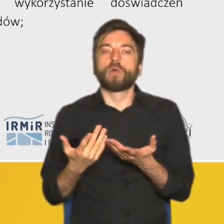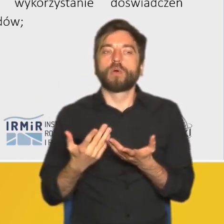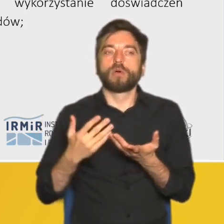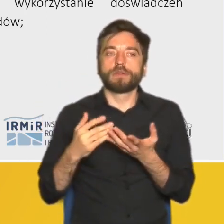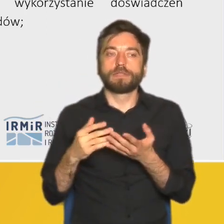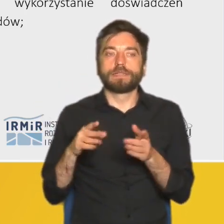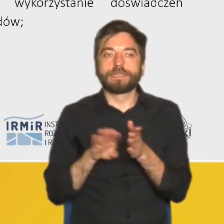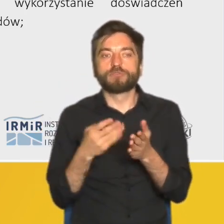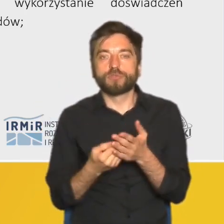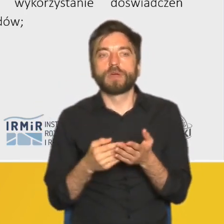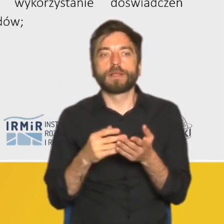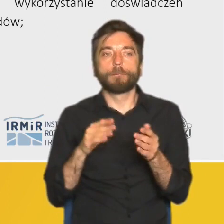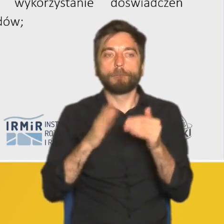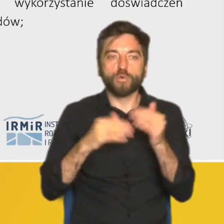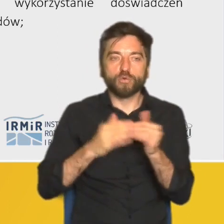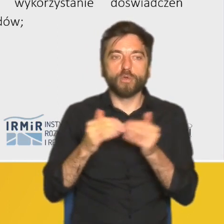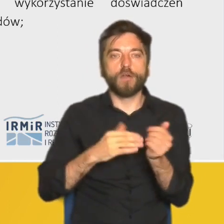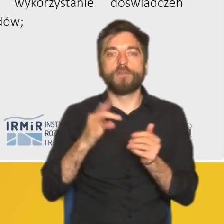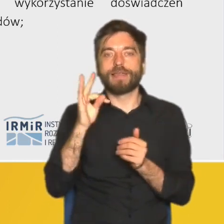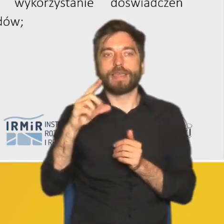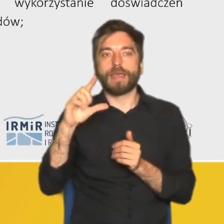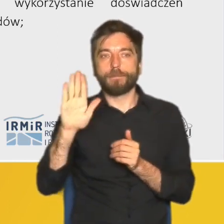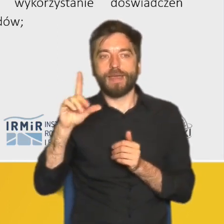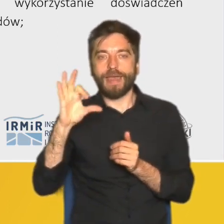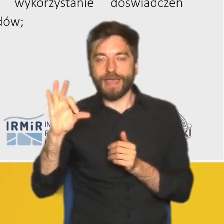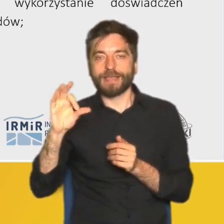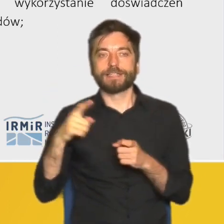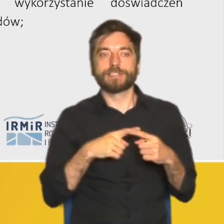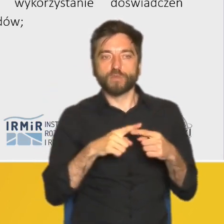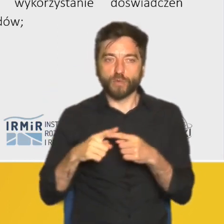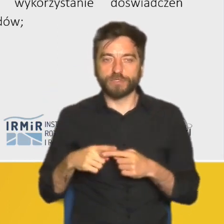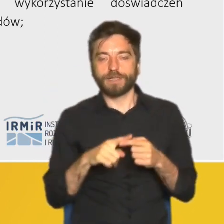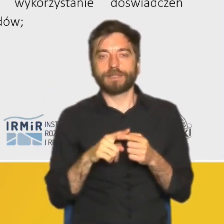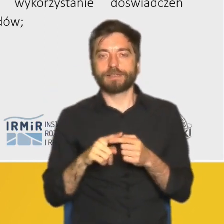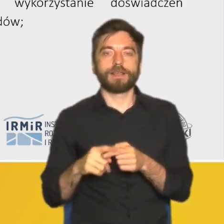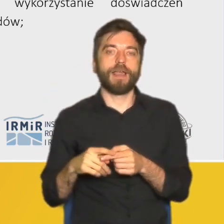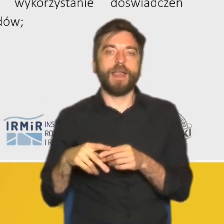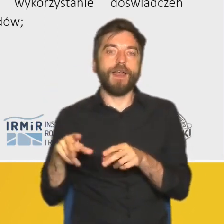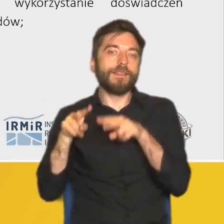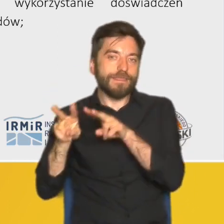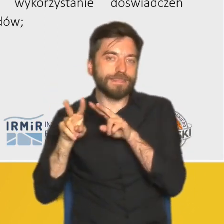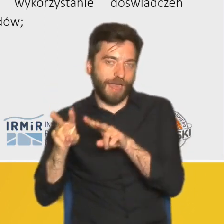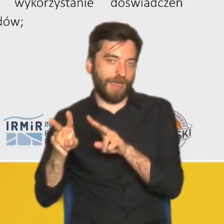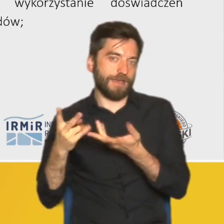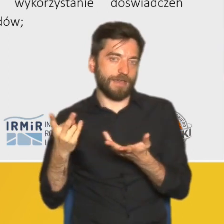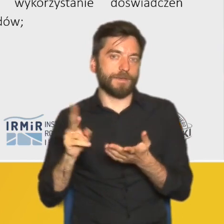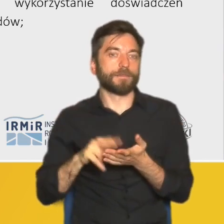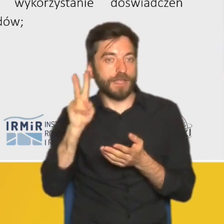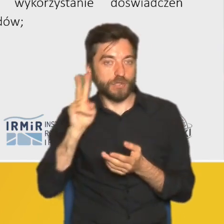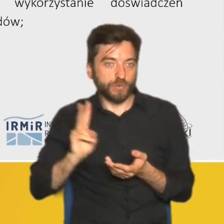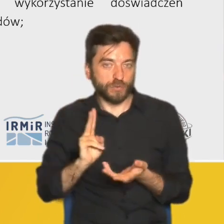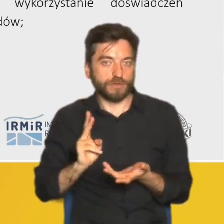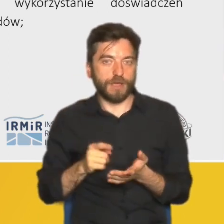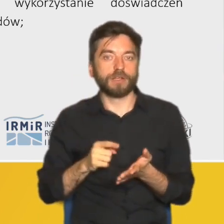Spółdzielnie, czy najmniej instytucjonalny, właśnie w celu stworzenia jakby innego sposobu zaspokojenia głodu mieszkaniowego, który niekoniecznie